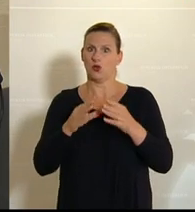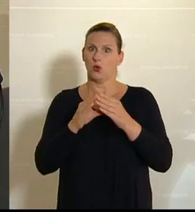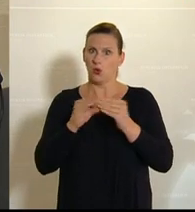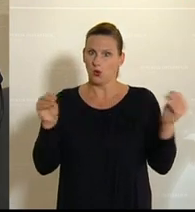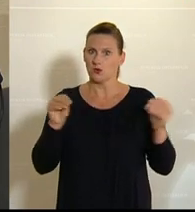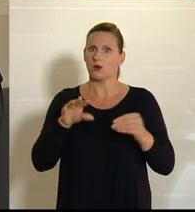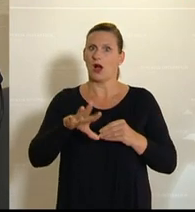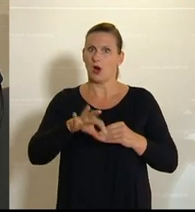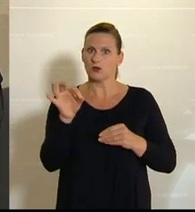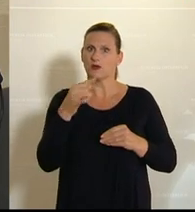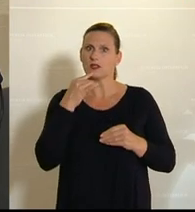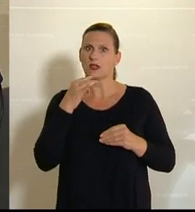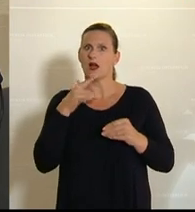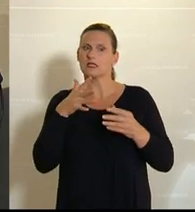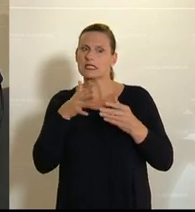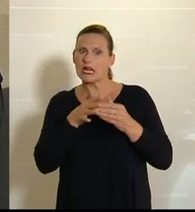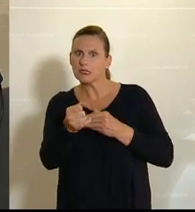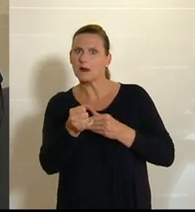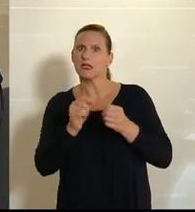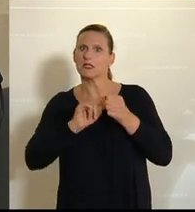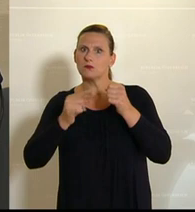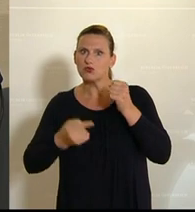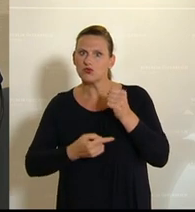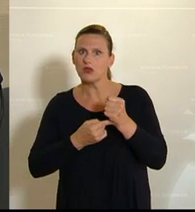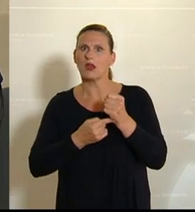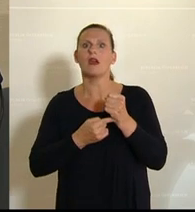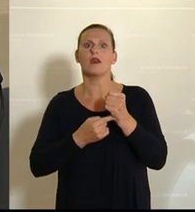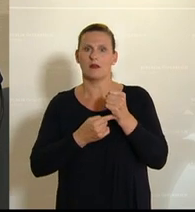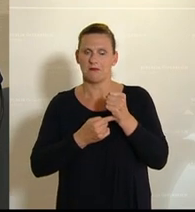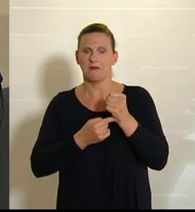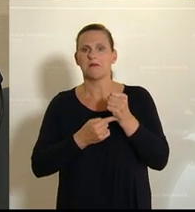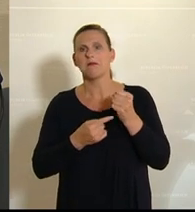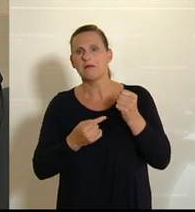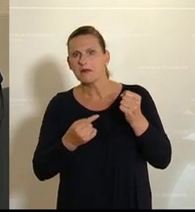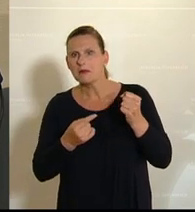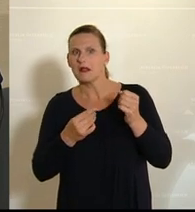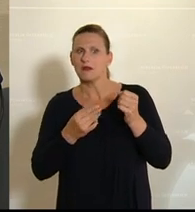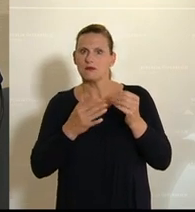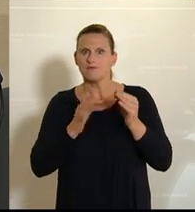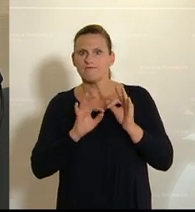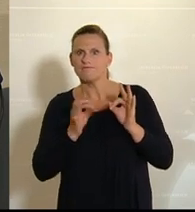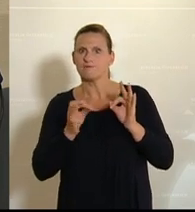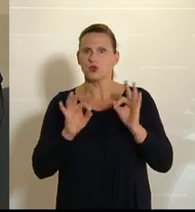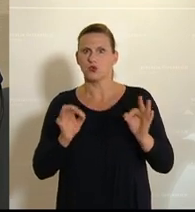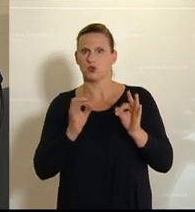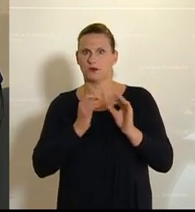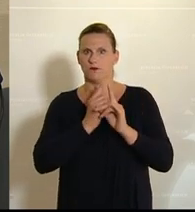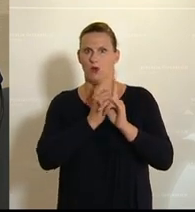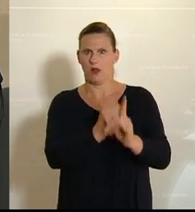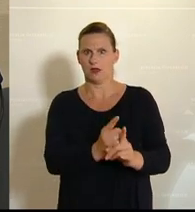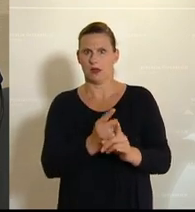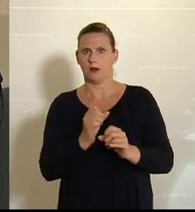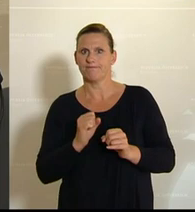den Grundsätzen der Budgettransparenz und Effizienz in vertretbarer Weise Rechnung getragen. Ein Verstoß gegen die verfassungsrechtliche